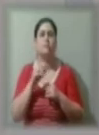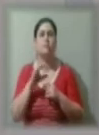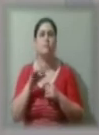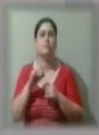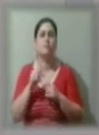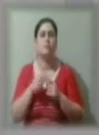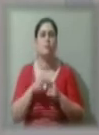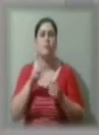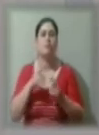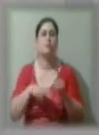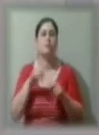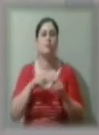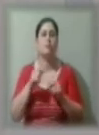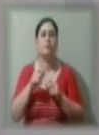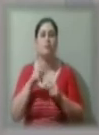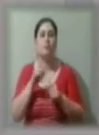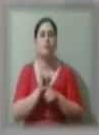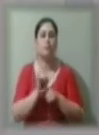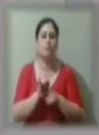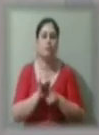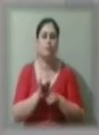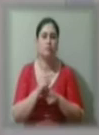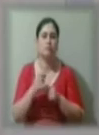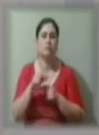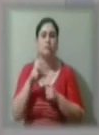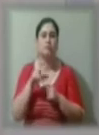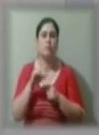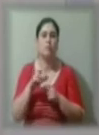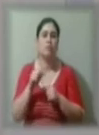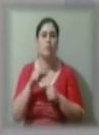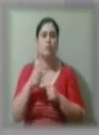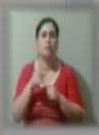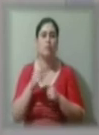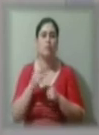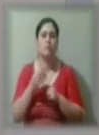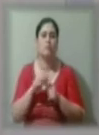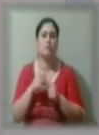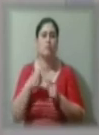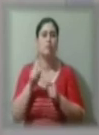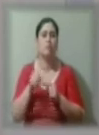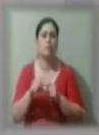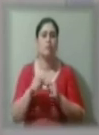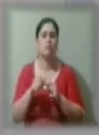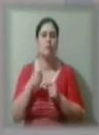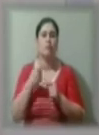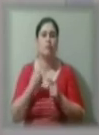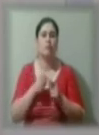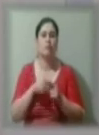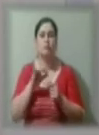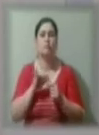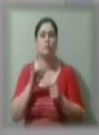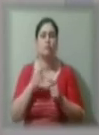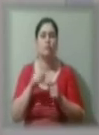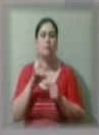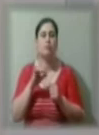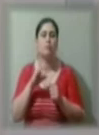брехні, на злобі, агресії, а це її інструменти руйнації, вона рано чи пізно